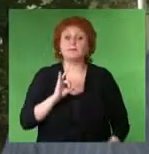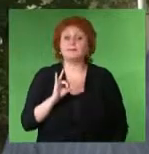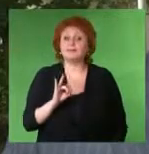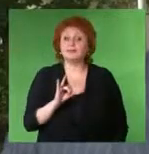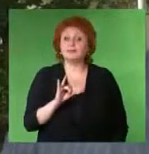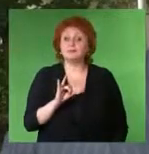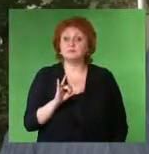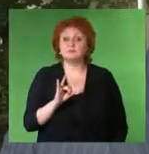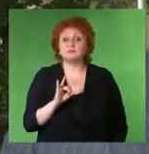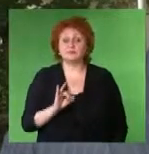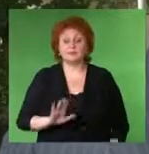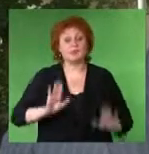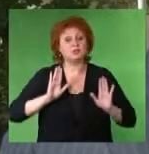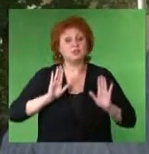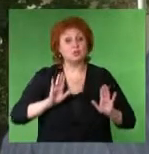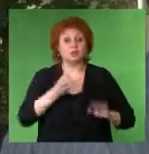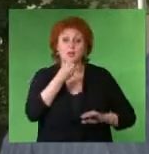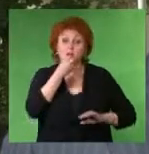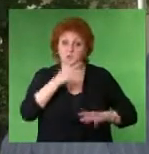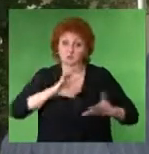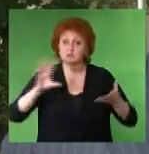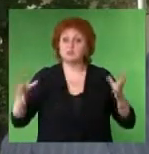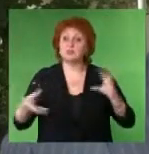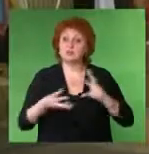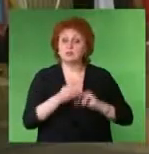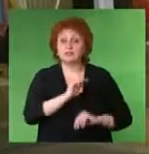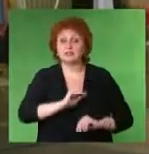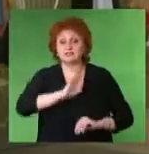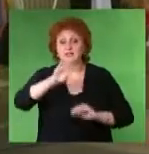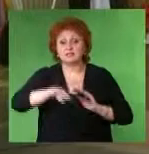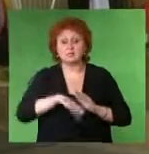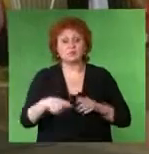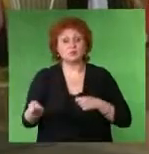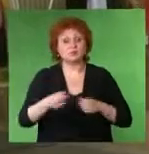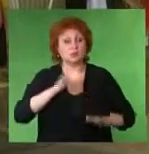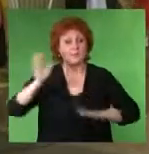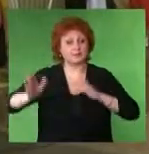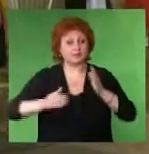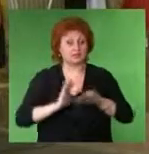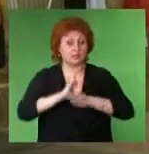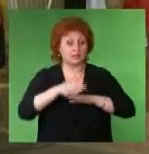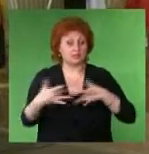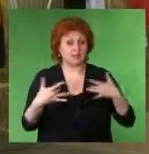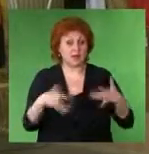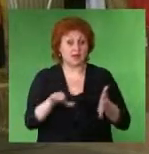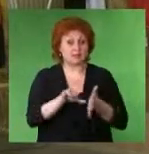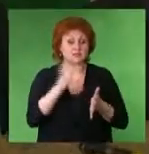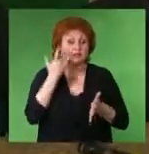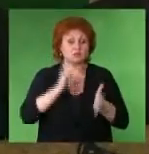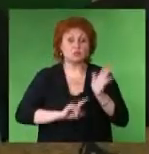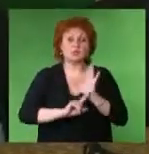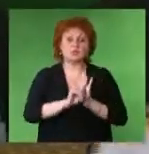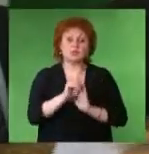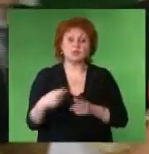И только положительные эмоции Дети под руководством вожатых подготовили для гостей концерт